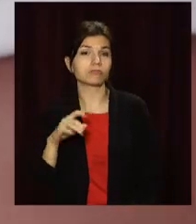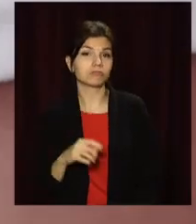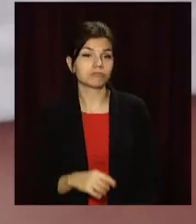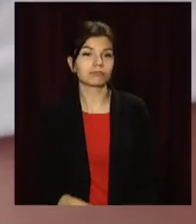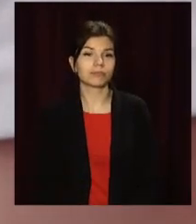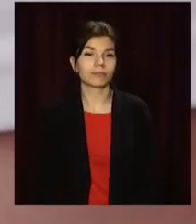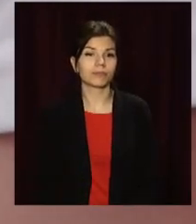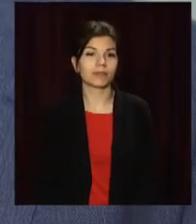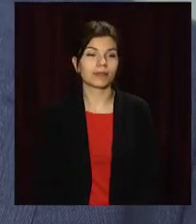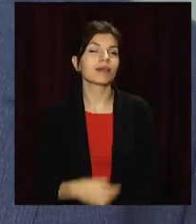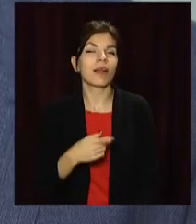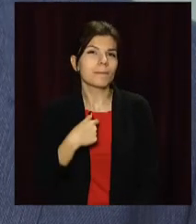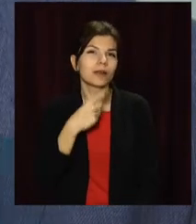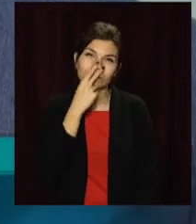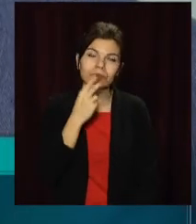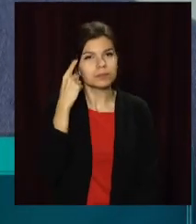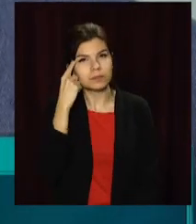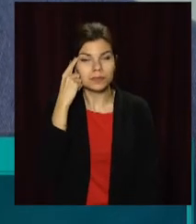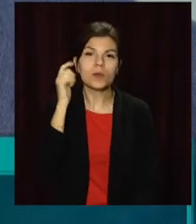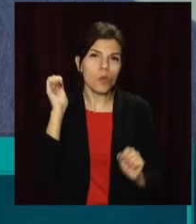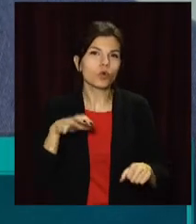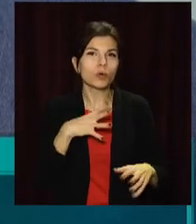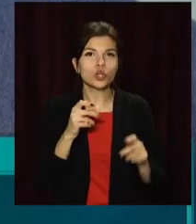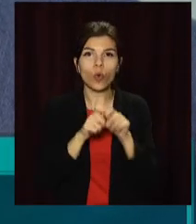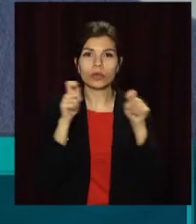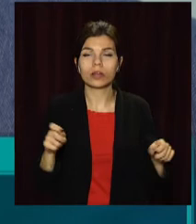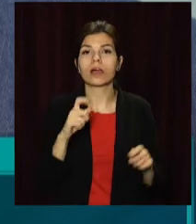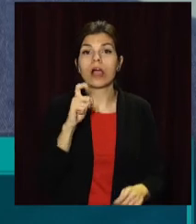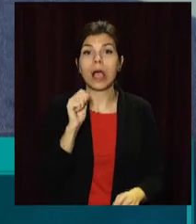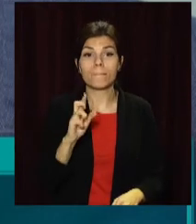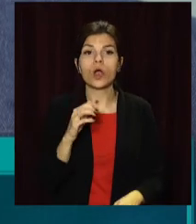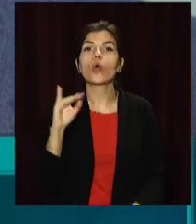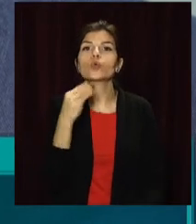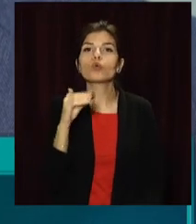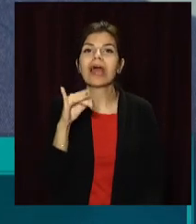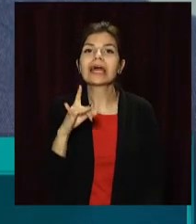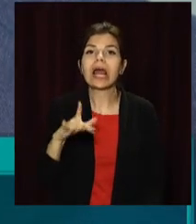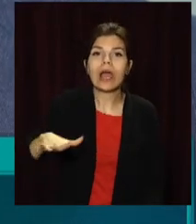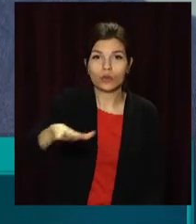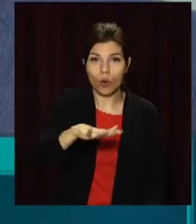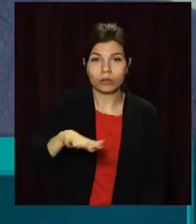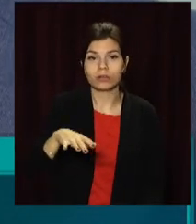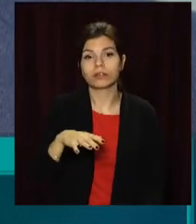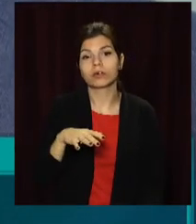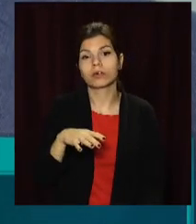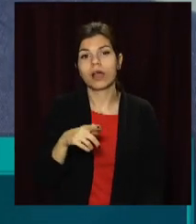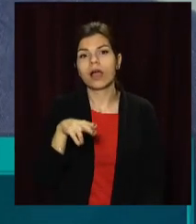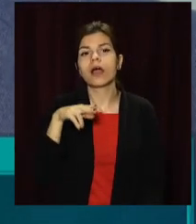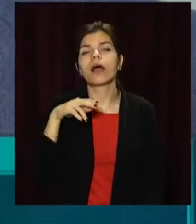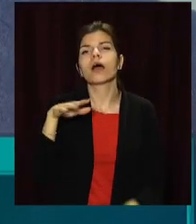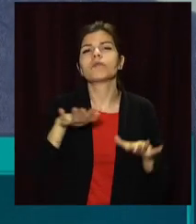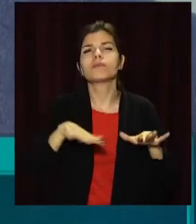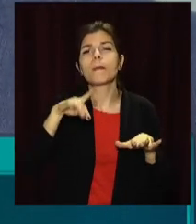Ми ще розглянемо відкриття ще одного такого хабу на території, я думаю, Южного району, туди, приблизно, районі проспекту